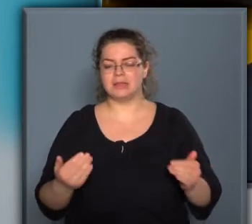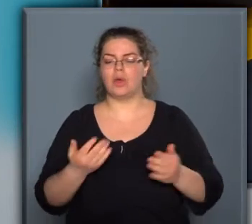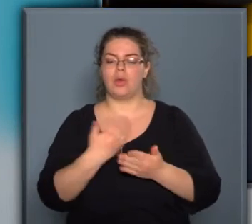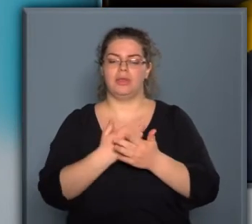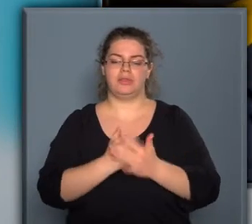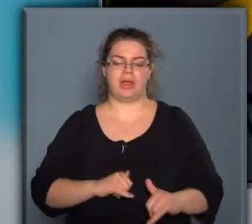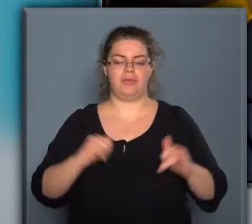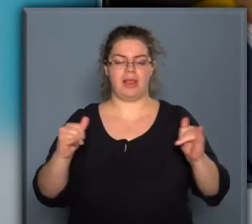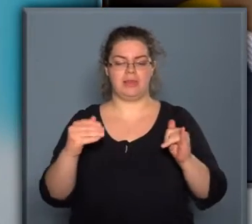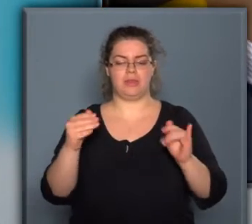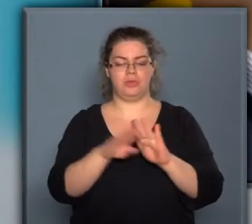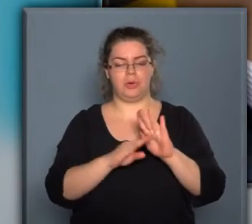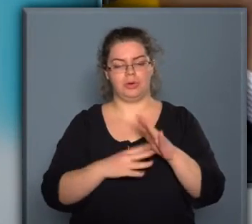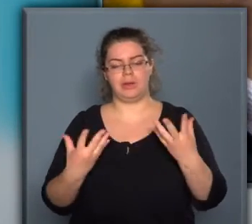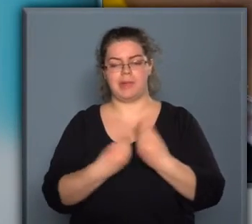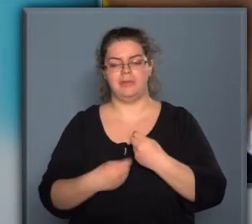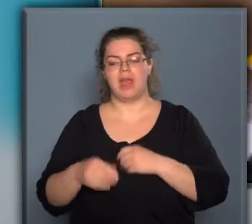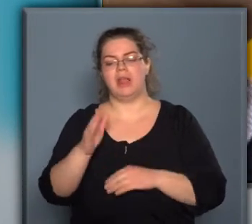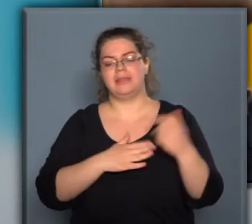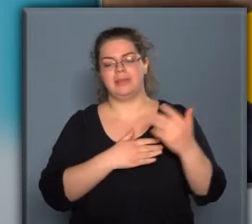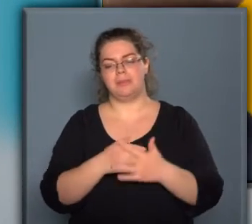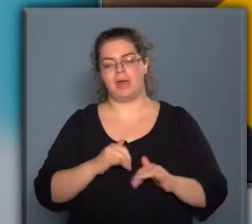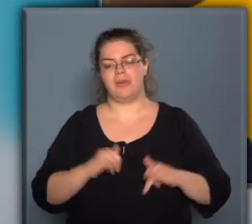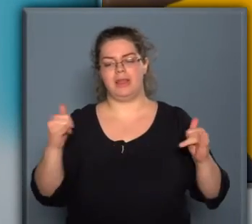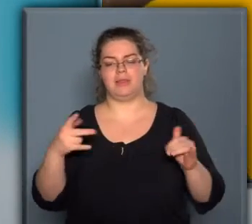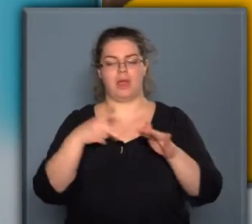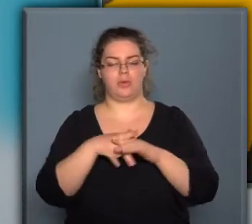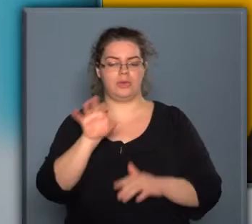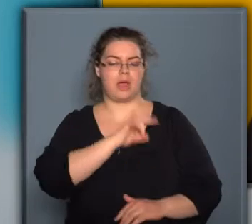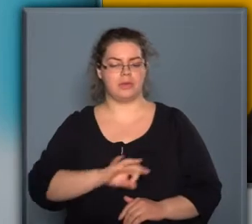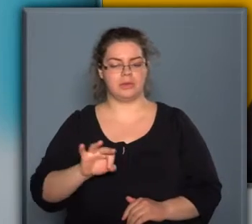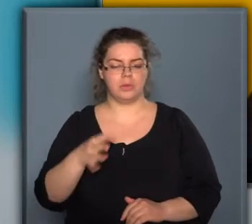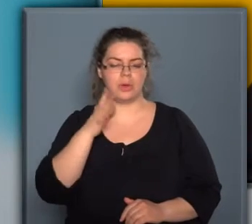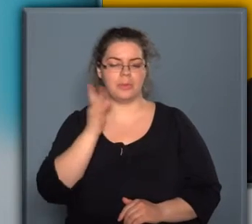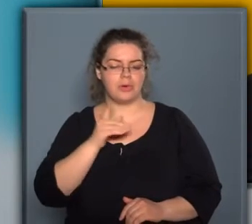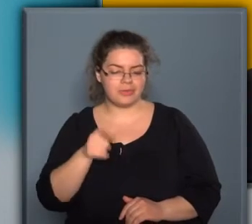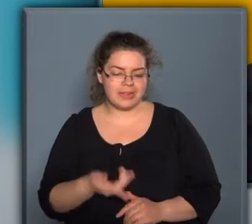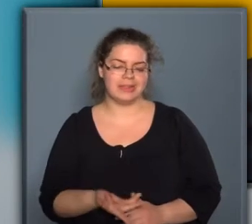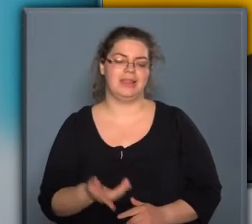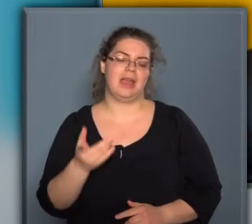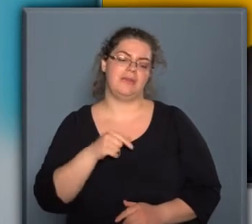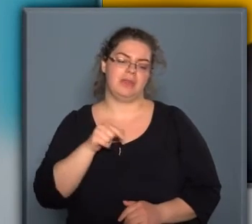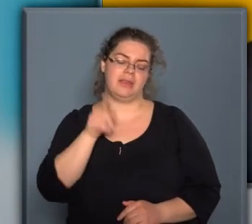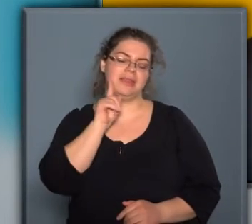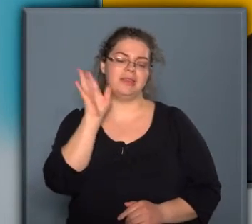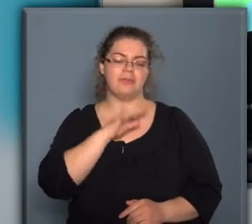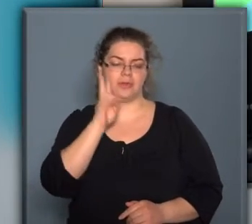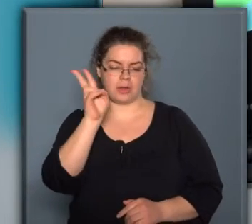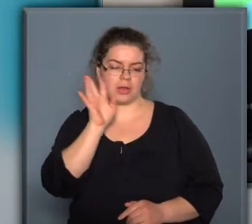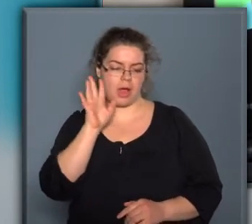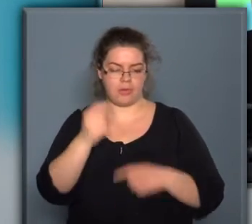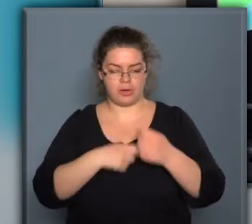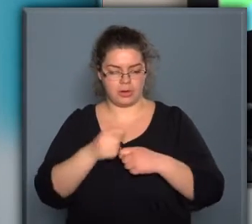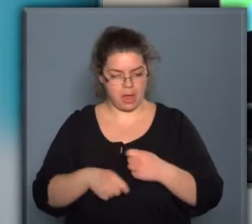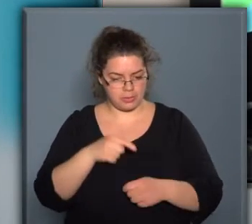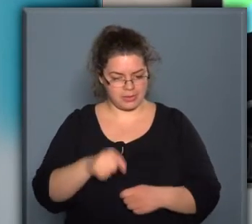gazdaságfejlesztés programjaival az Iparfejlesztési Közhasznú Nonprofit Kft. az IFKA foglalkozik. Ügyvezető